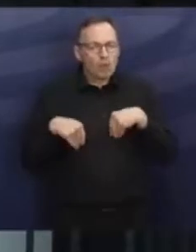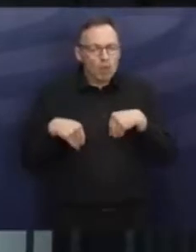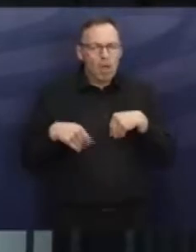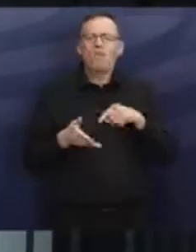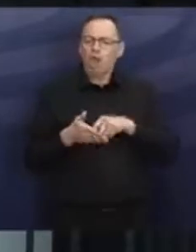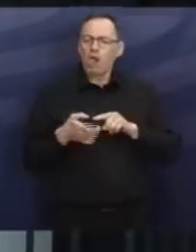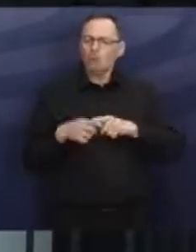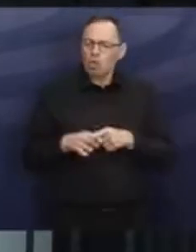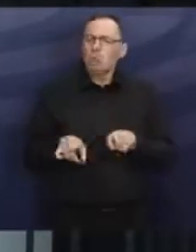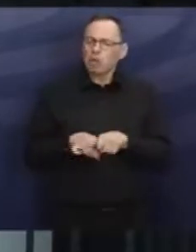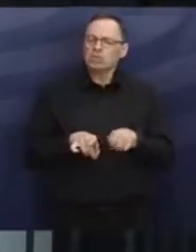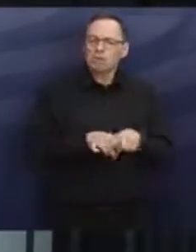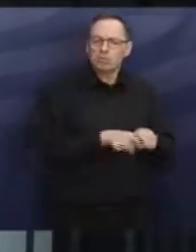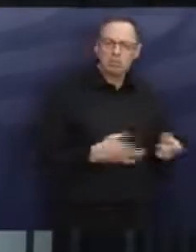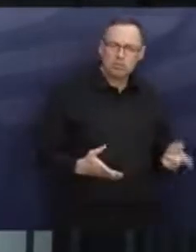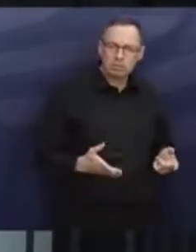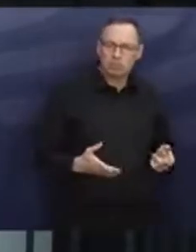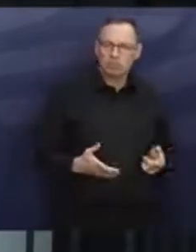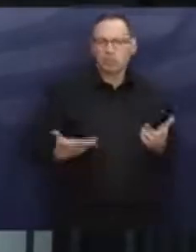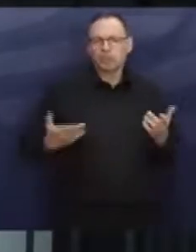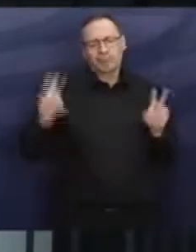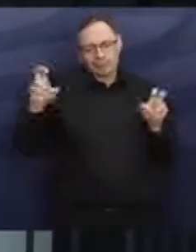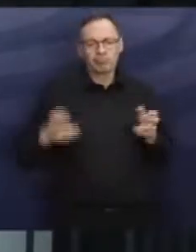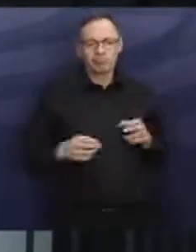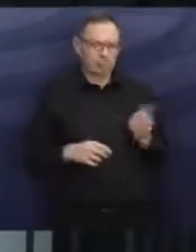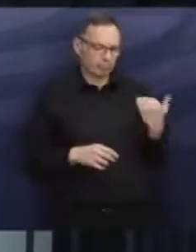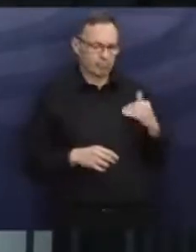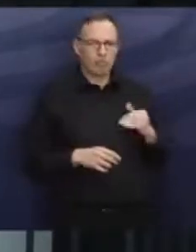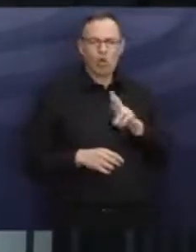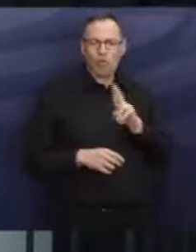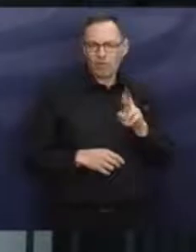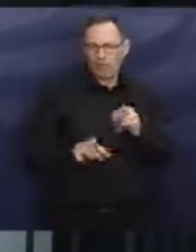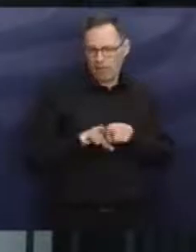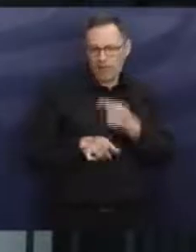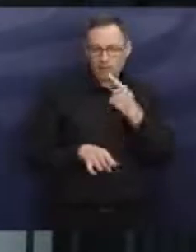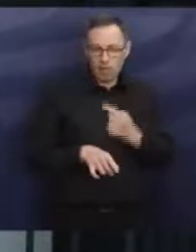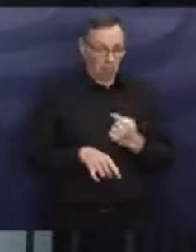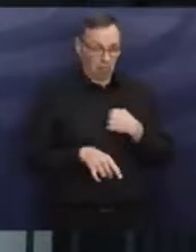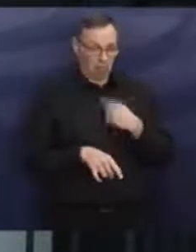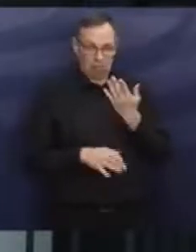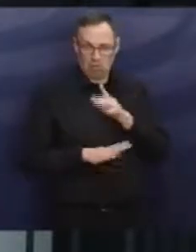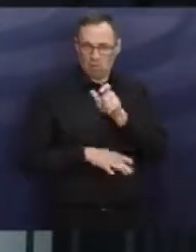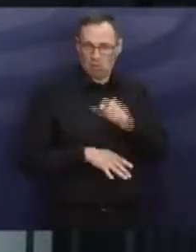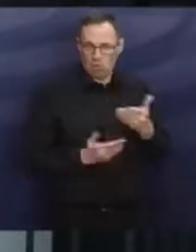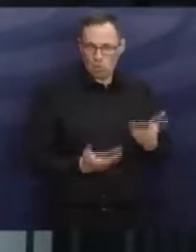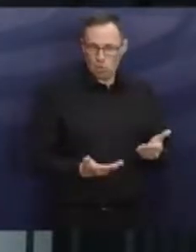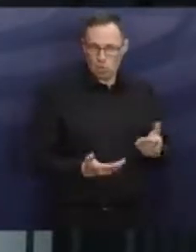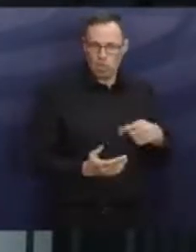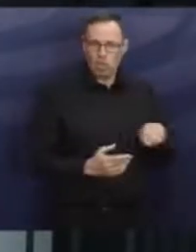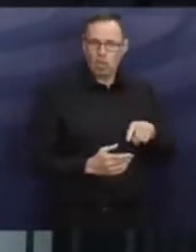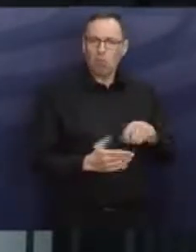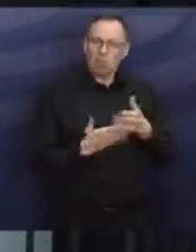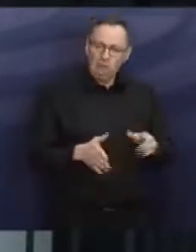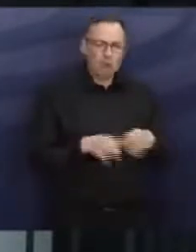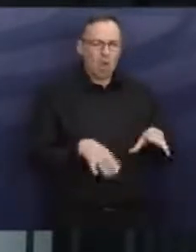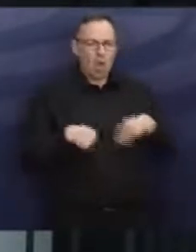Schuldenmachens Willens. Ungefähr wörtlich, was der Kollege Röwekamp gesagt hat. Ich kenne niemanden in diesem Raum, der